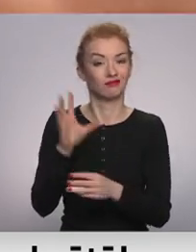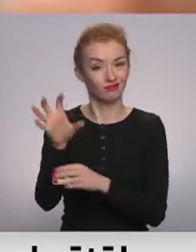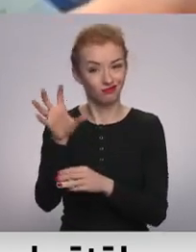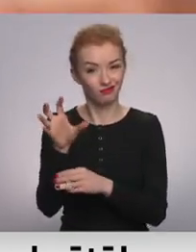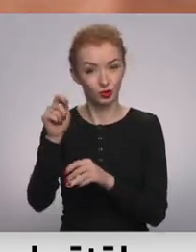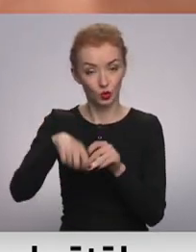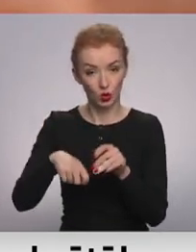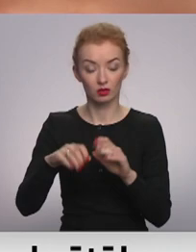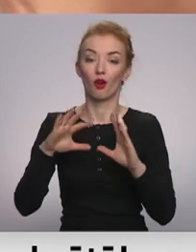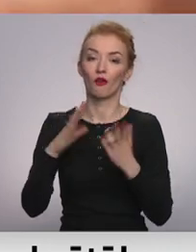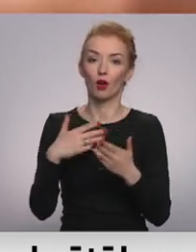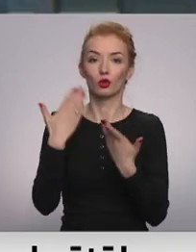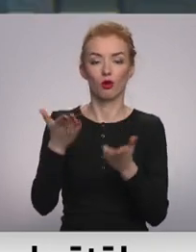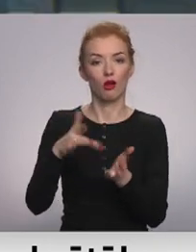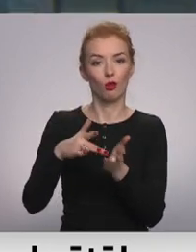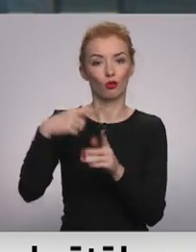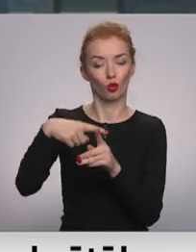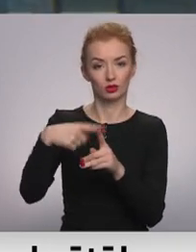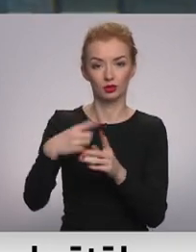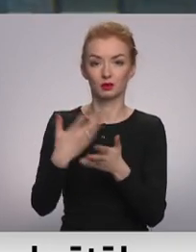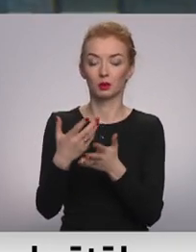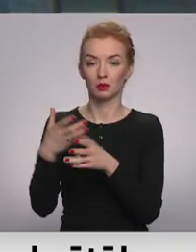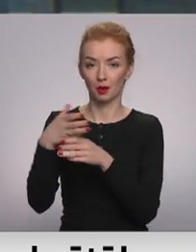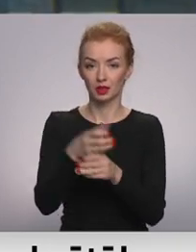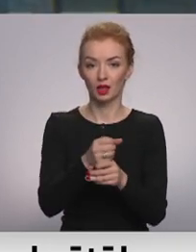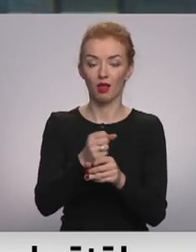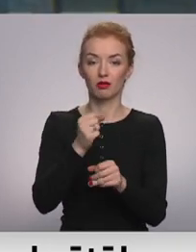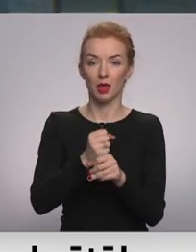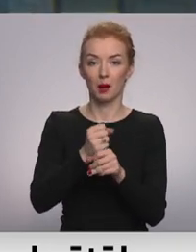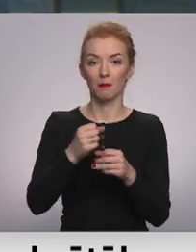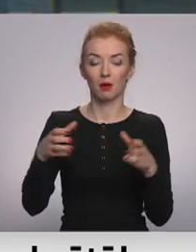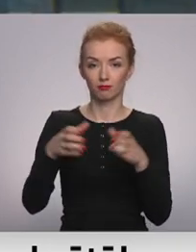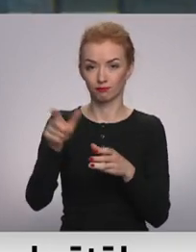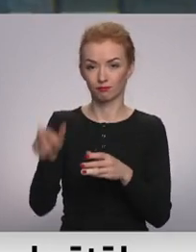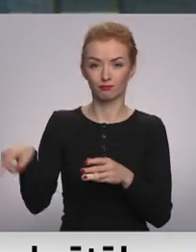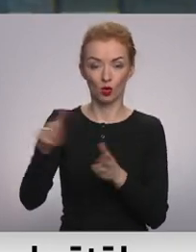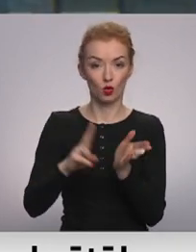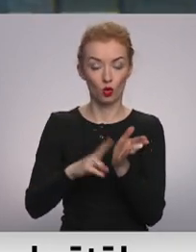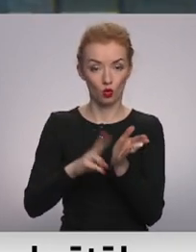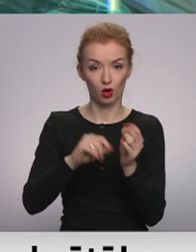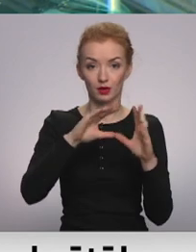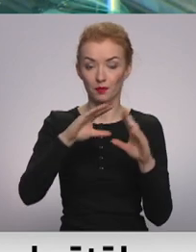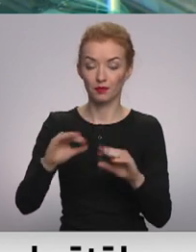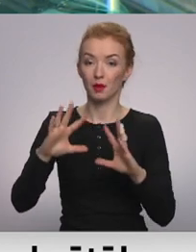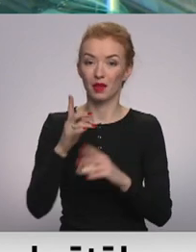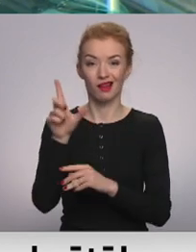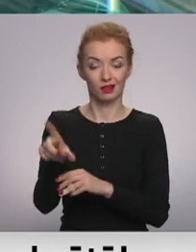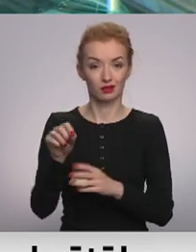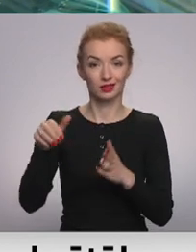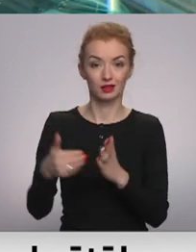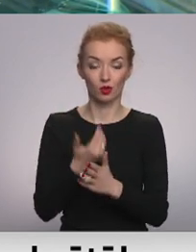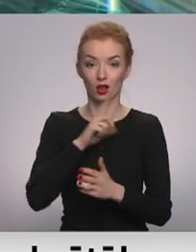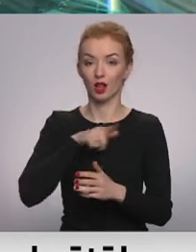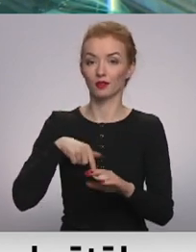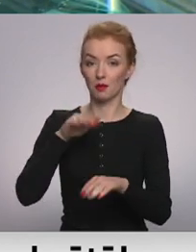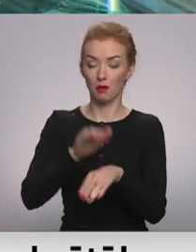Burkāns paliek nemainīgs – samazināt darba spēka nodokļus, kas Latvijā ir salīdzinoši augsti. Pātaka gan ir jauna. Latvijas